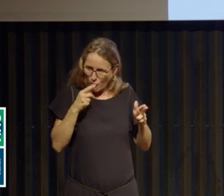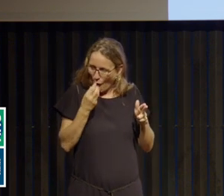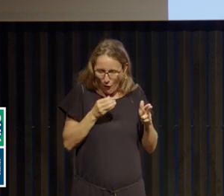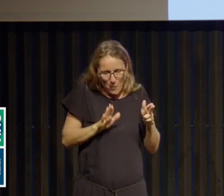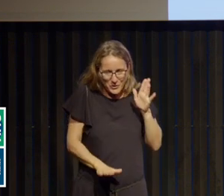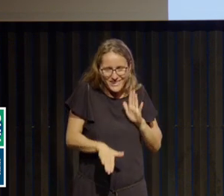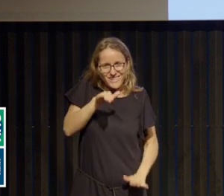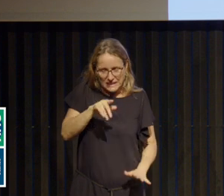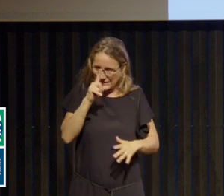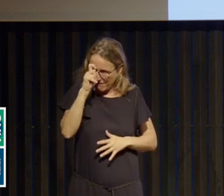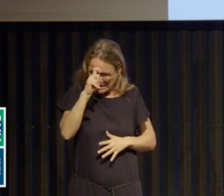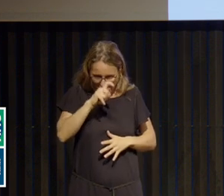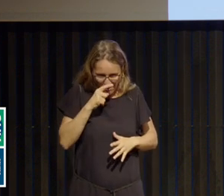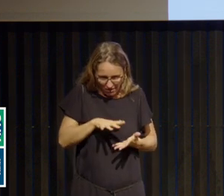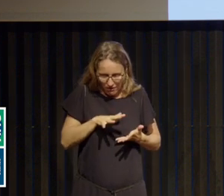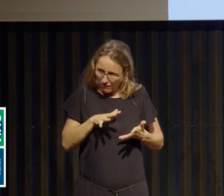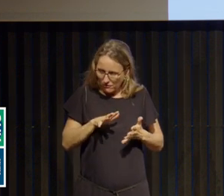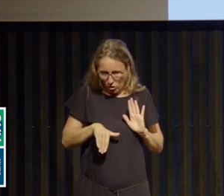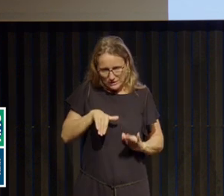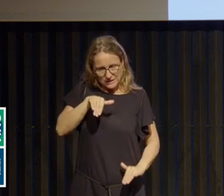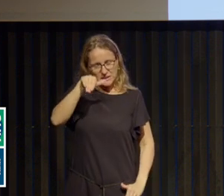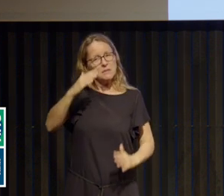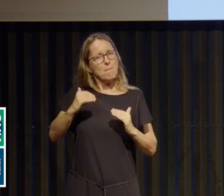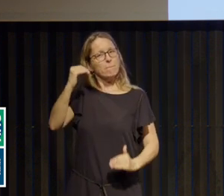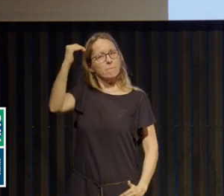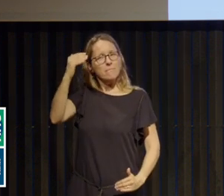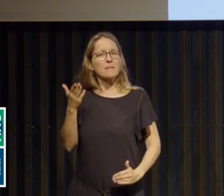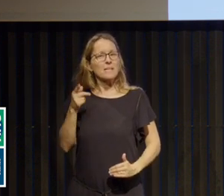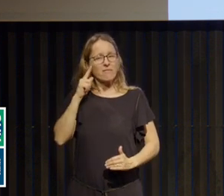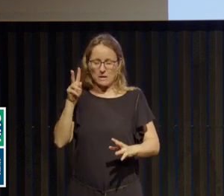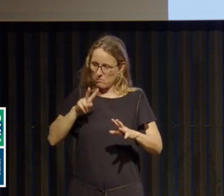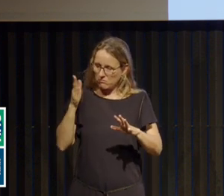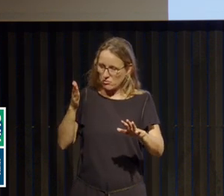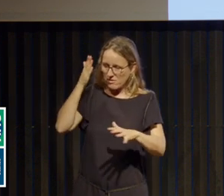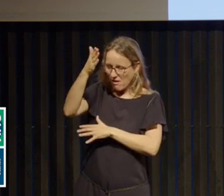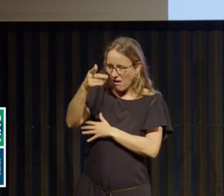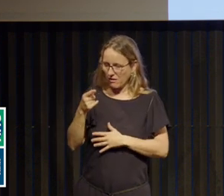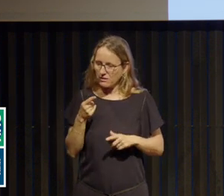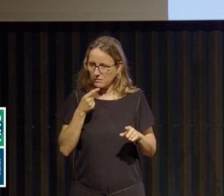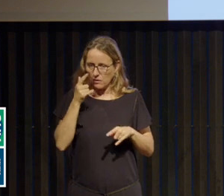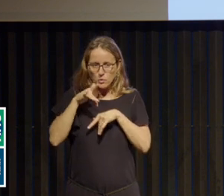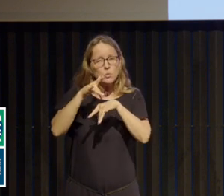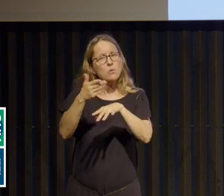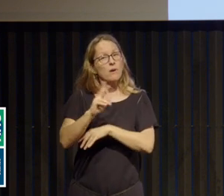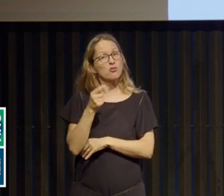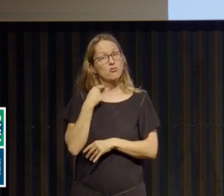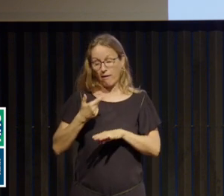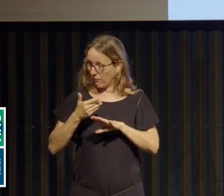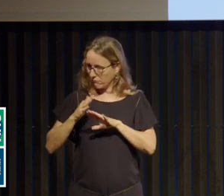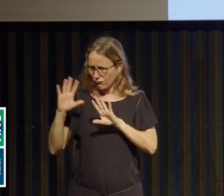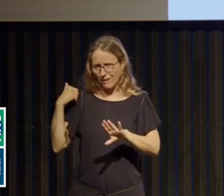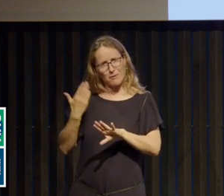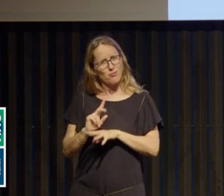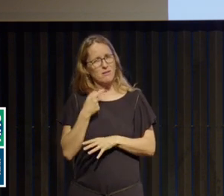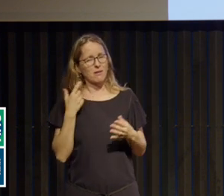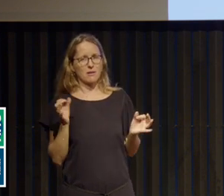de finalement faire le constat que dans le futur, ce qui va arriver, c'est des échecs, ce qui n'était encore jamais arrivé. Mais il